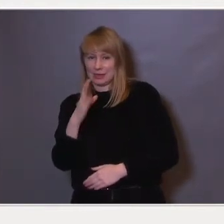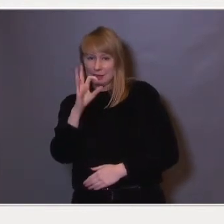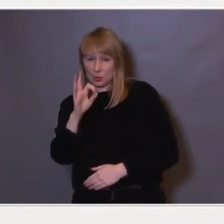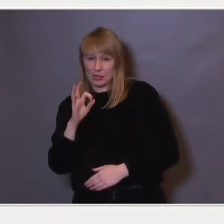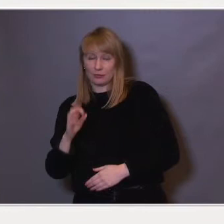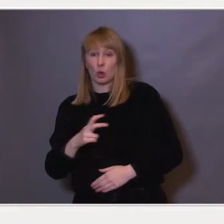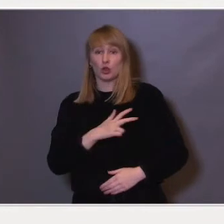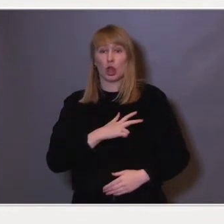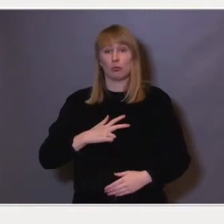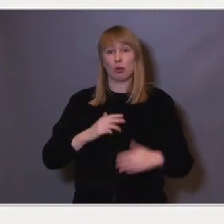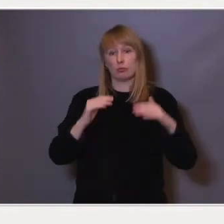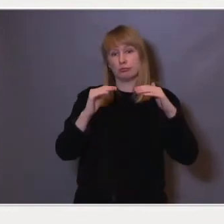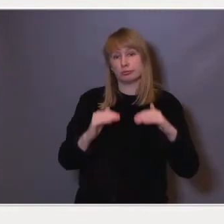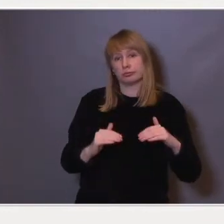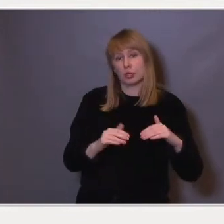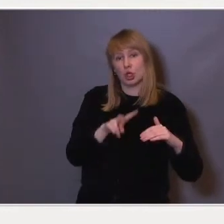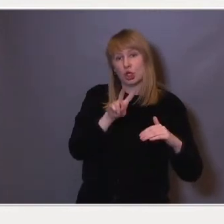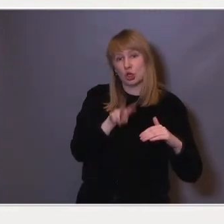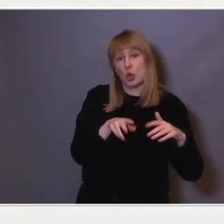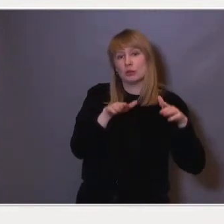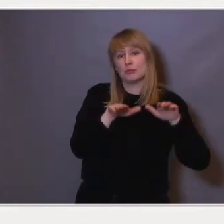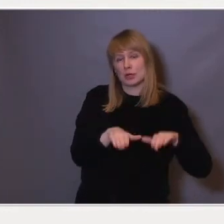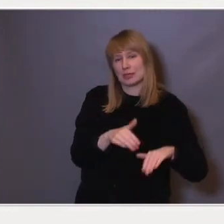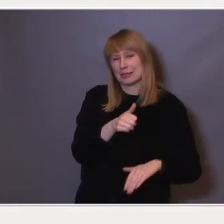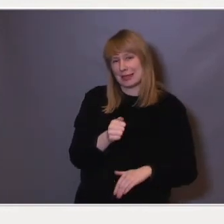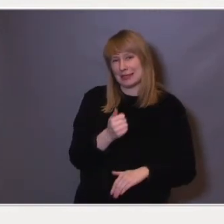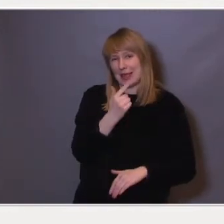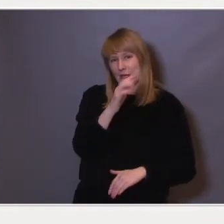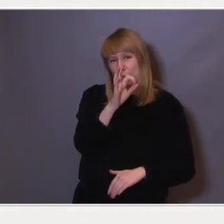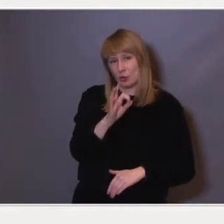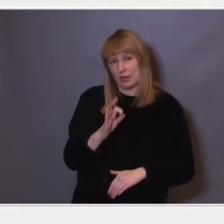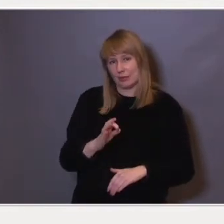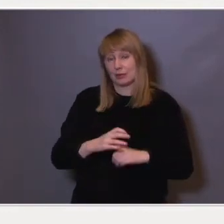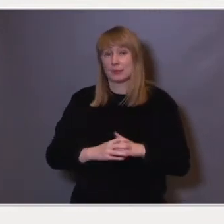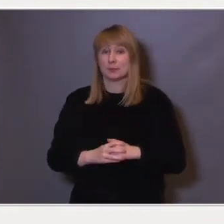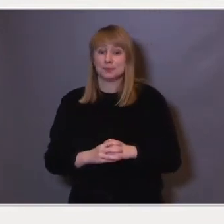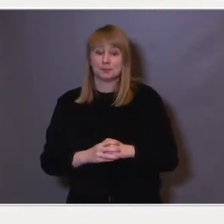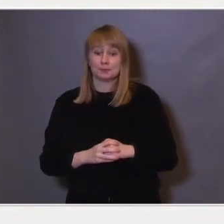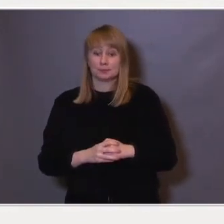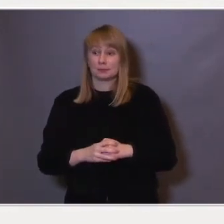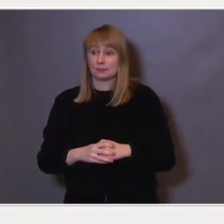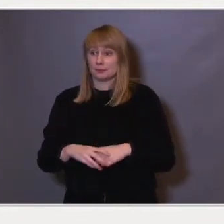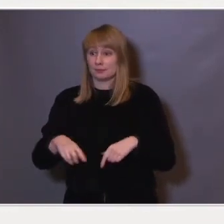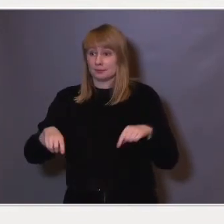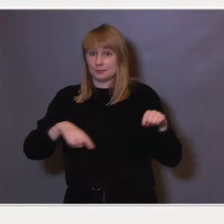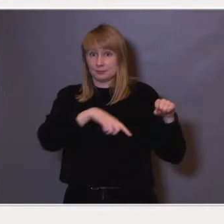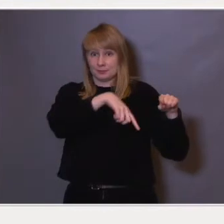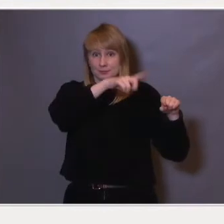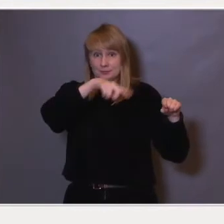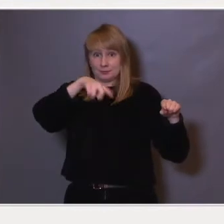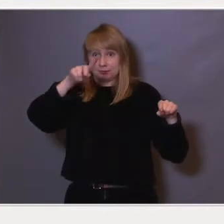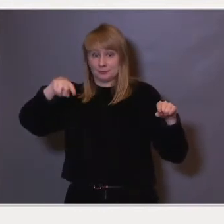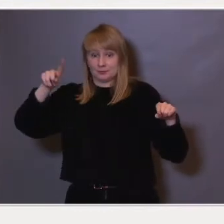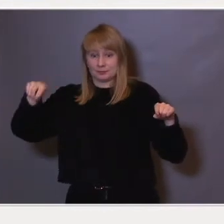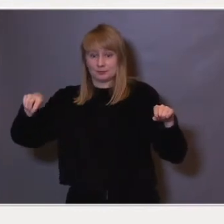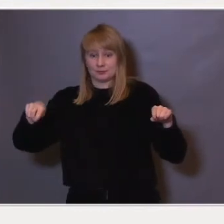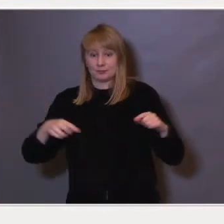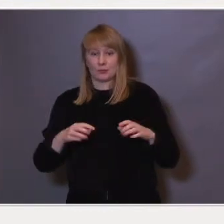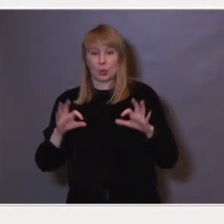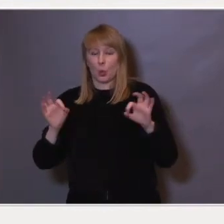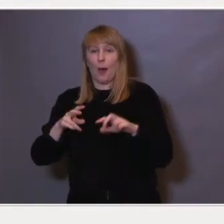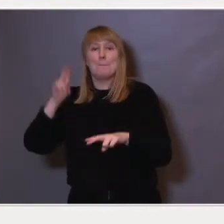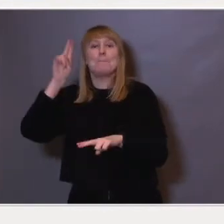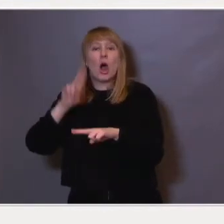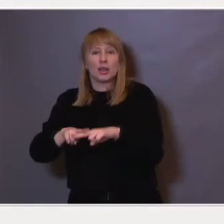og Danmark litt lenger nede på tolte plass med 61 prosent. Og så ser vi at dessverre er ikke den markert